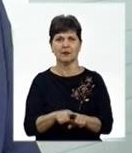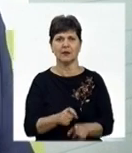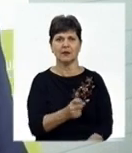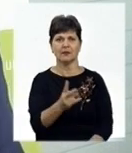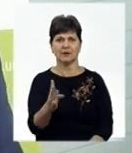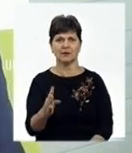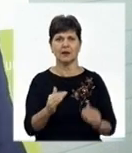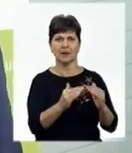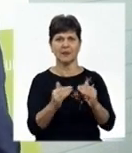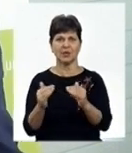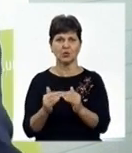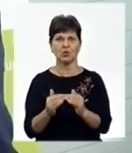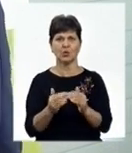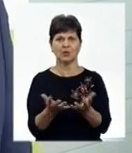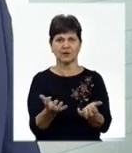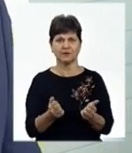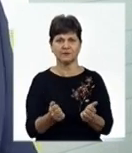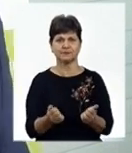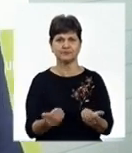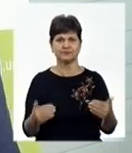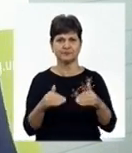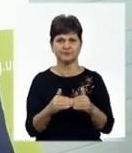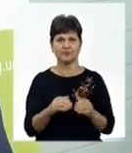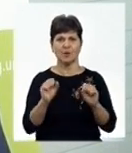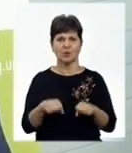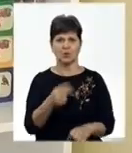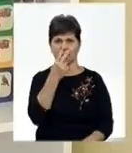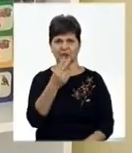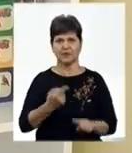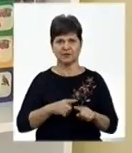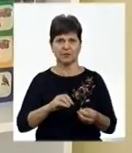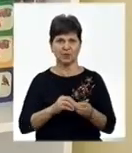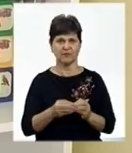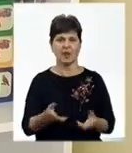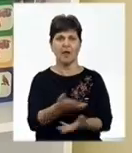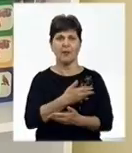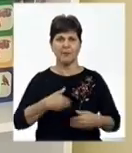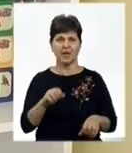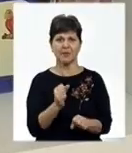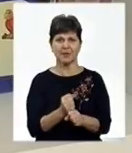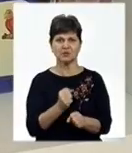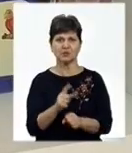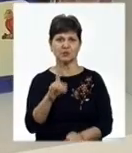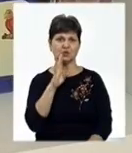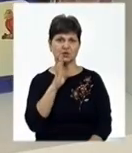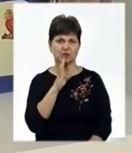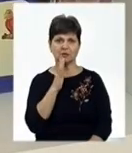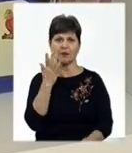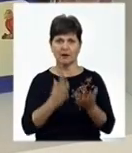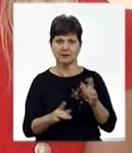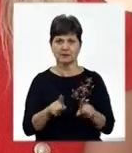притулків, які могли б комплексно подивитись на цю проблематику. Ми працюємо над тим, щоб жінка, якщо таке